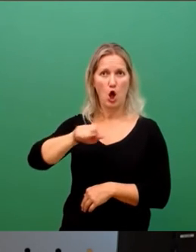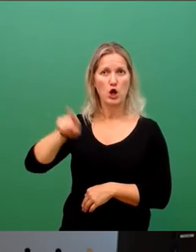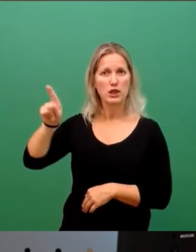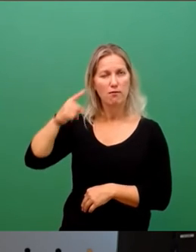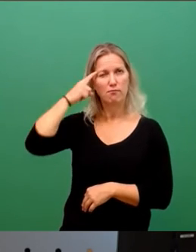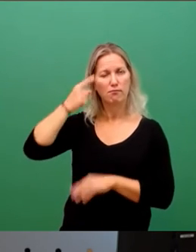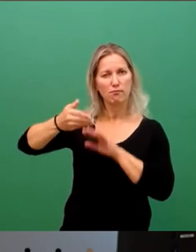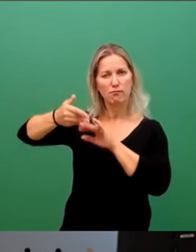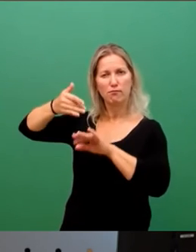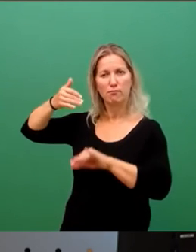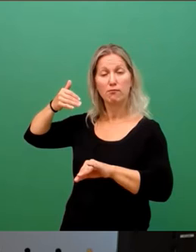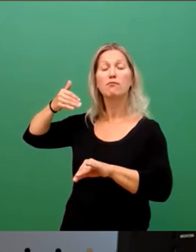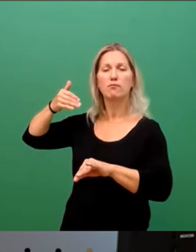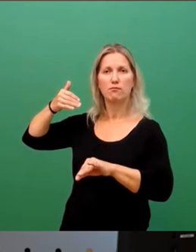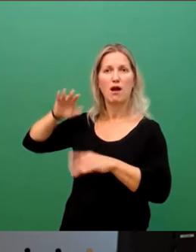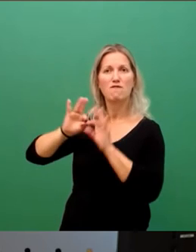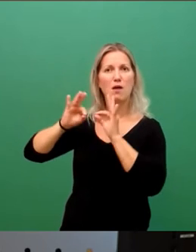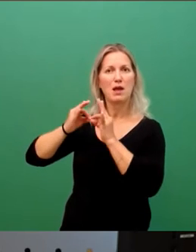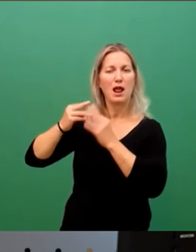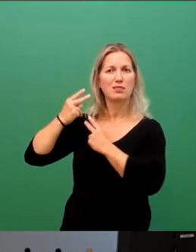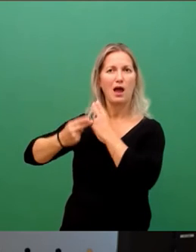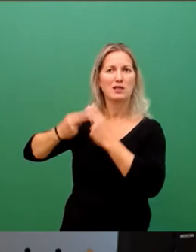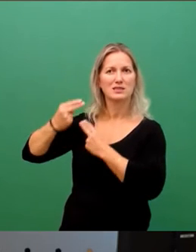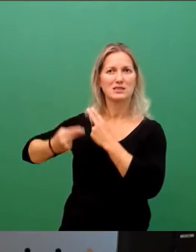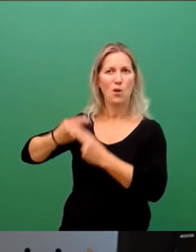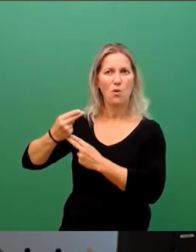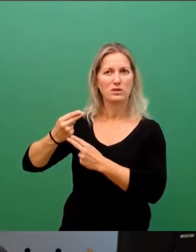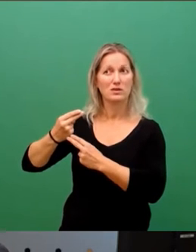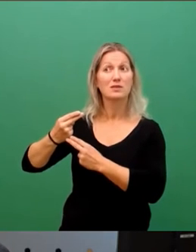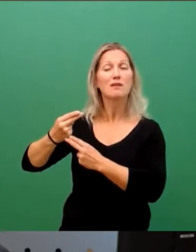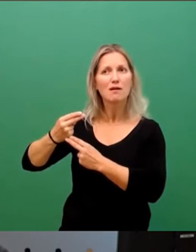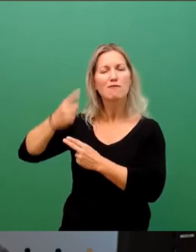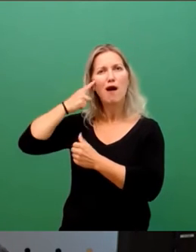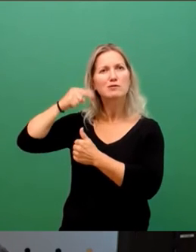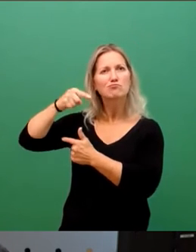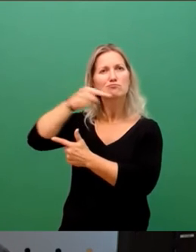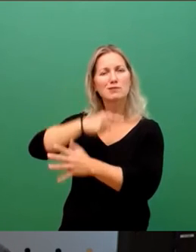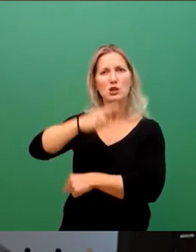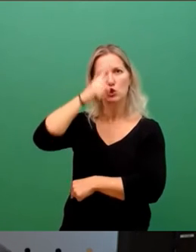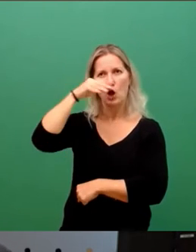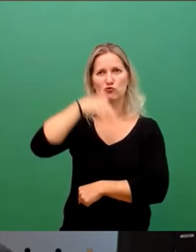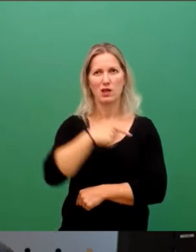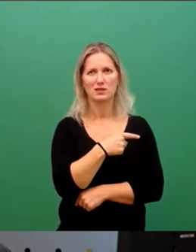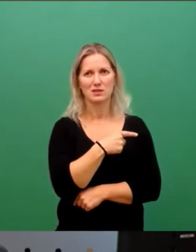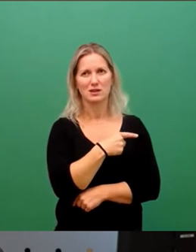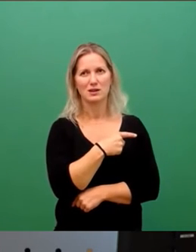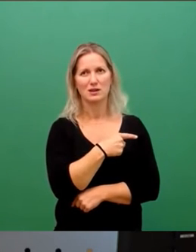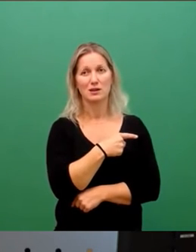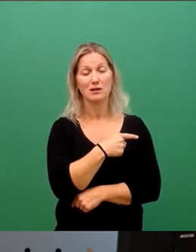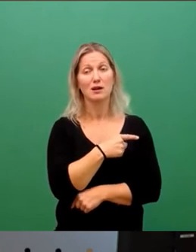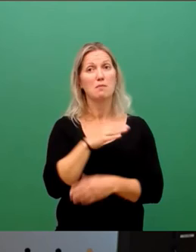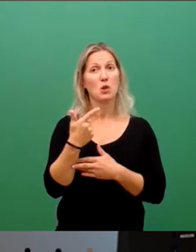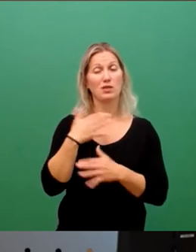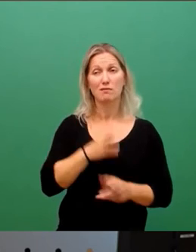der Familientradition in Deutschland zu finden haben. Und insoweit erstmal, dass man da auf offene Ohren